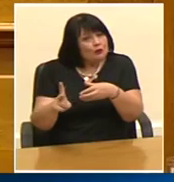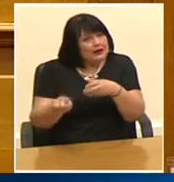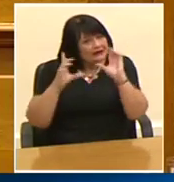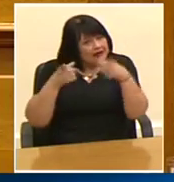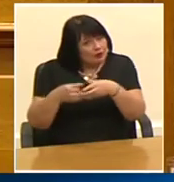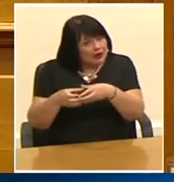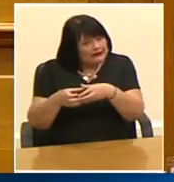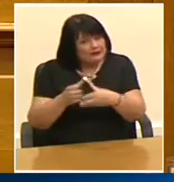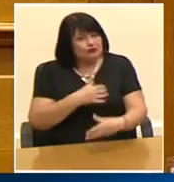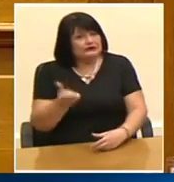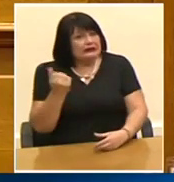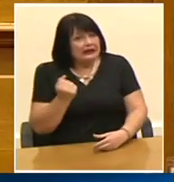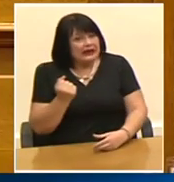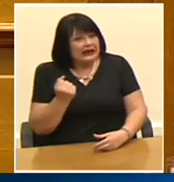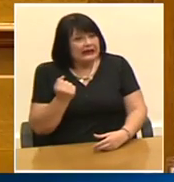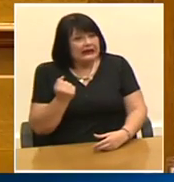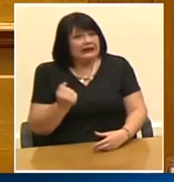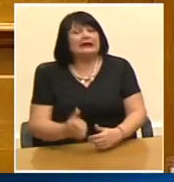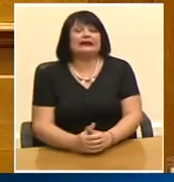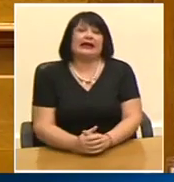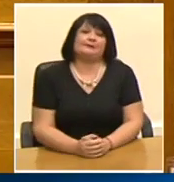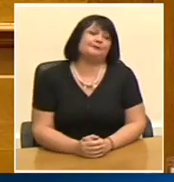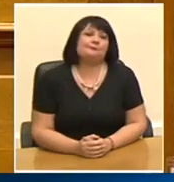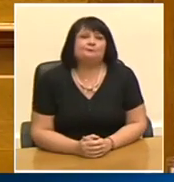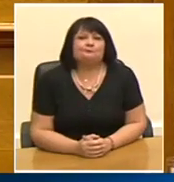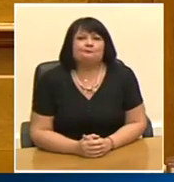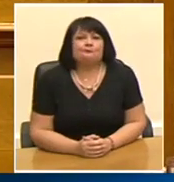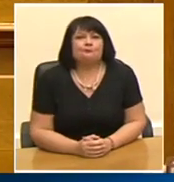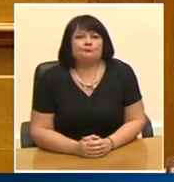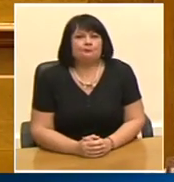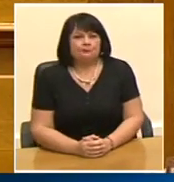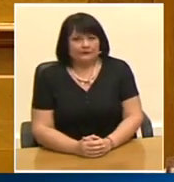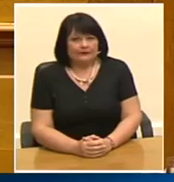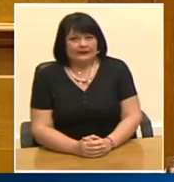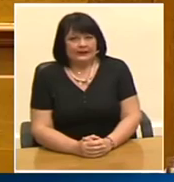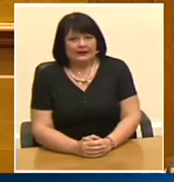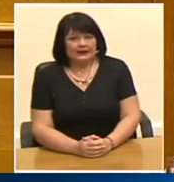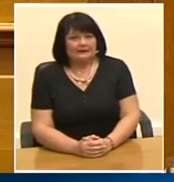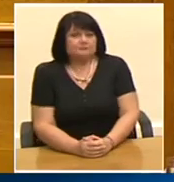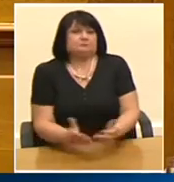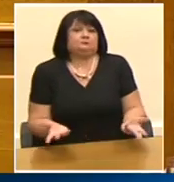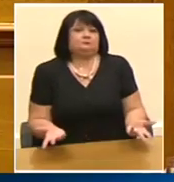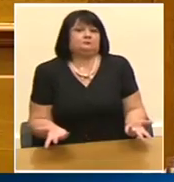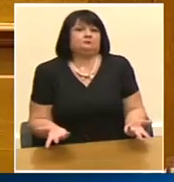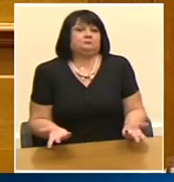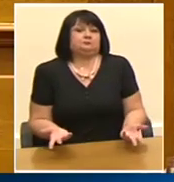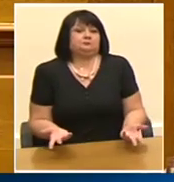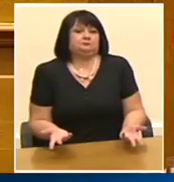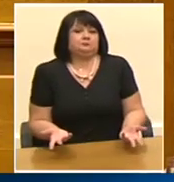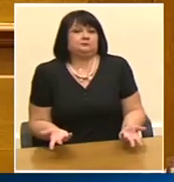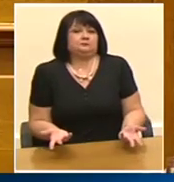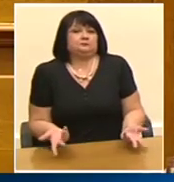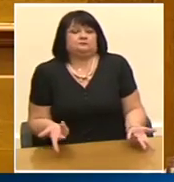Πρέπει όμως να σας πω κύριε Υπουργέ μιας και είστε εντός της ευθούσης και χέρω εκτίμηση προς το πρόσωπό σας παρά το